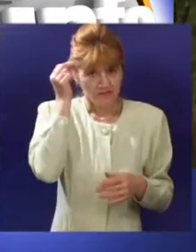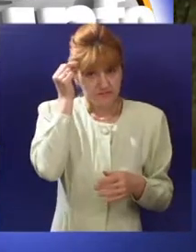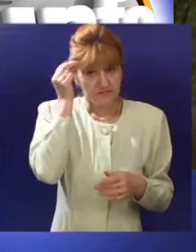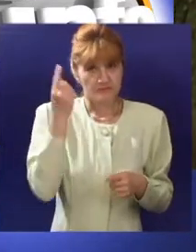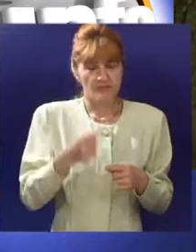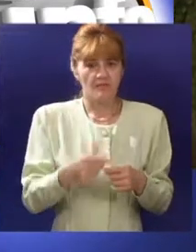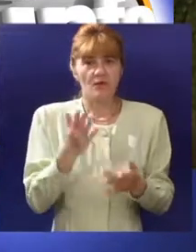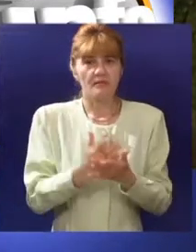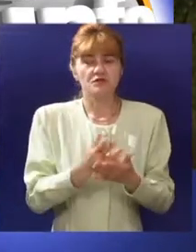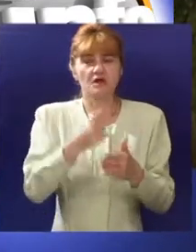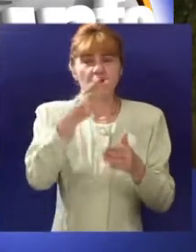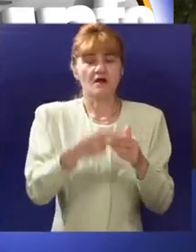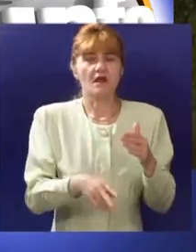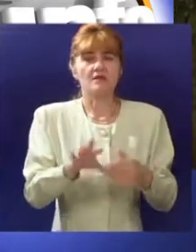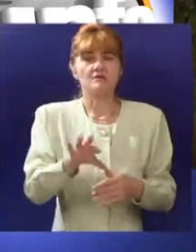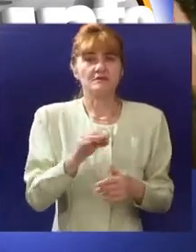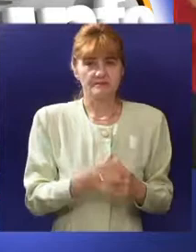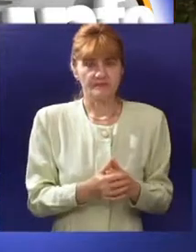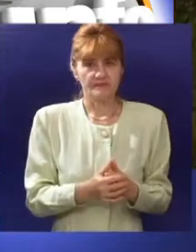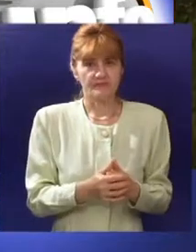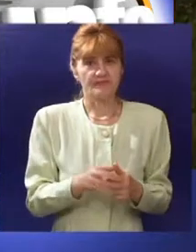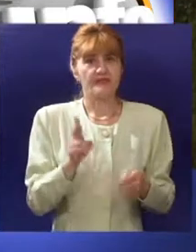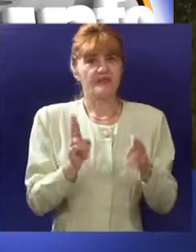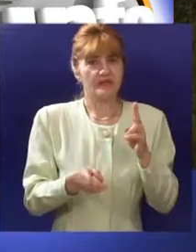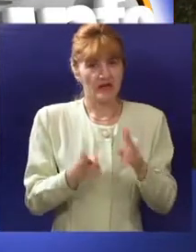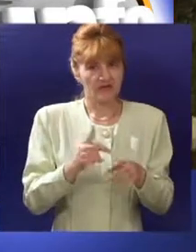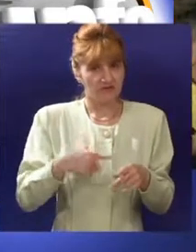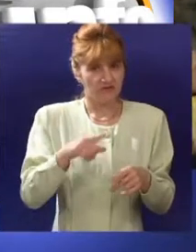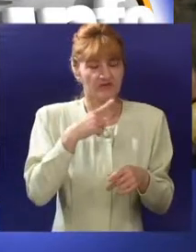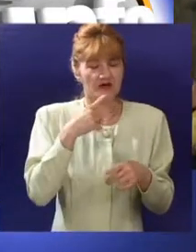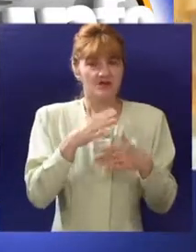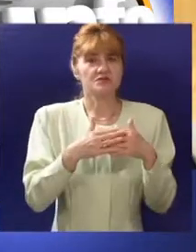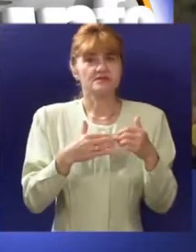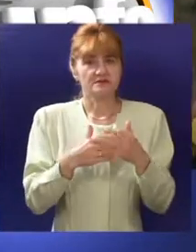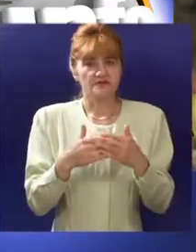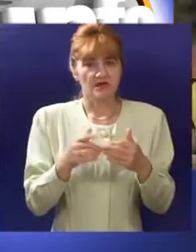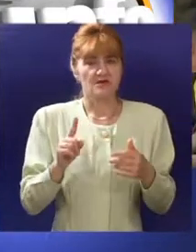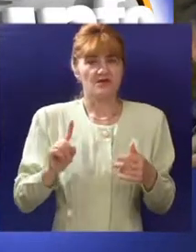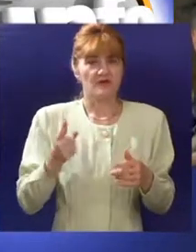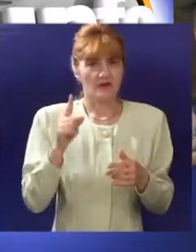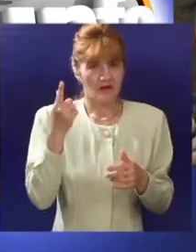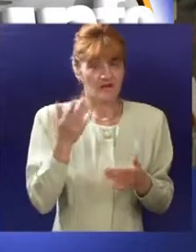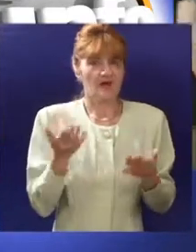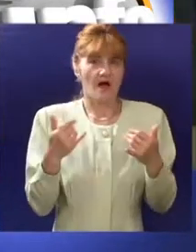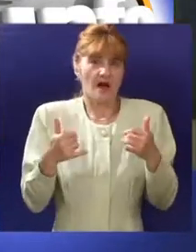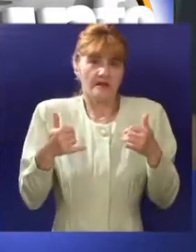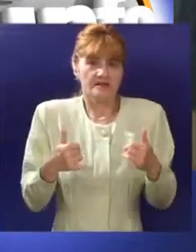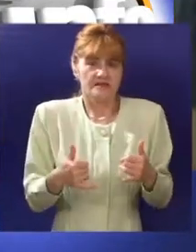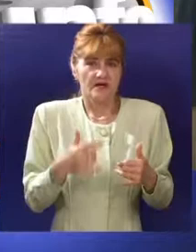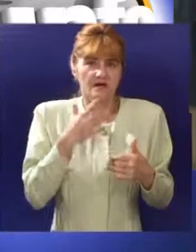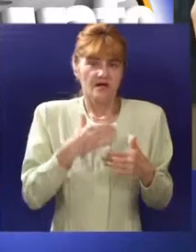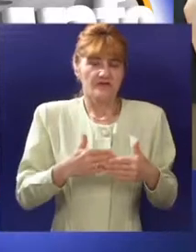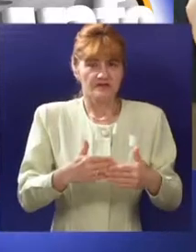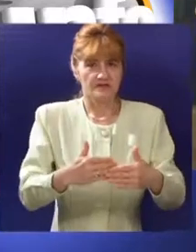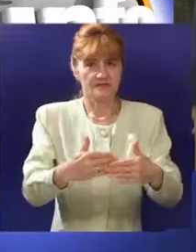koji će im biti zadato na završnom ispitu. I učenici i nastavnici zadovoljni su rezultatima, ali bez obzira na to, sa